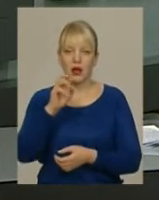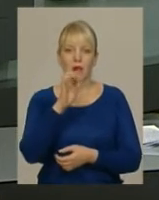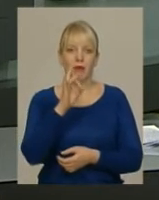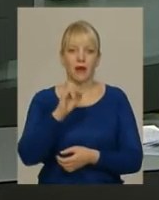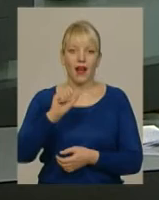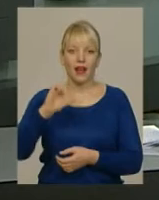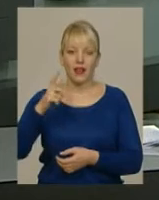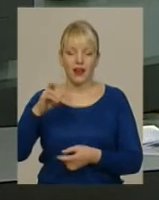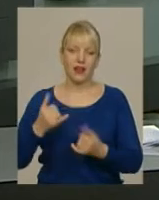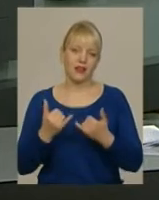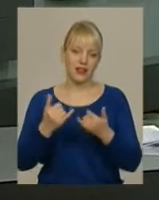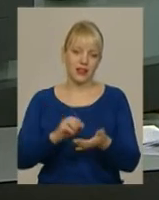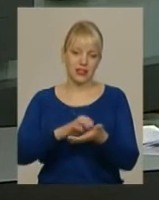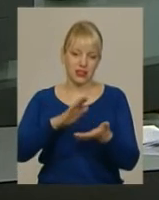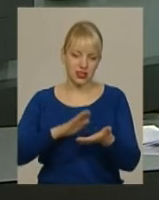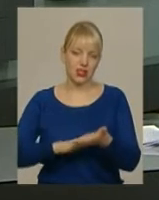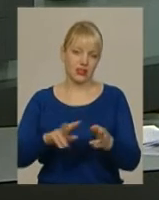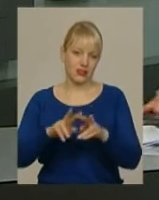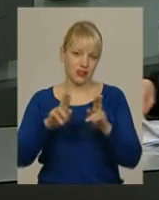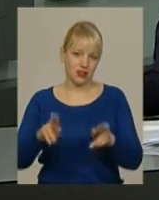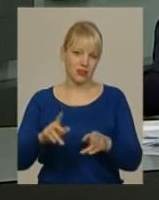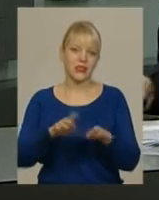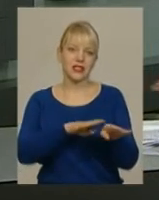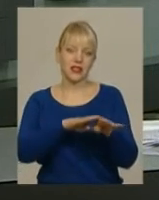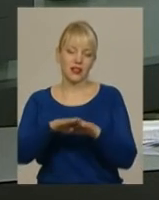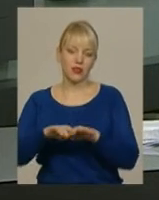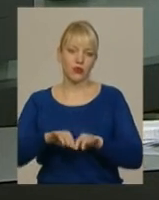розпочалася також сьогодні за стандартною процедурою.